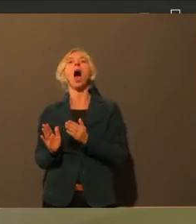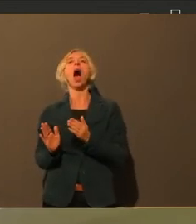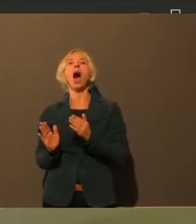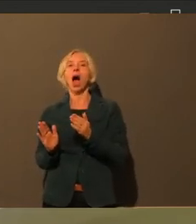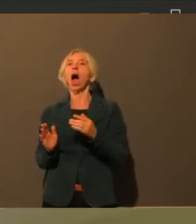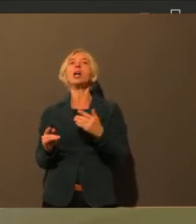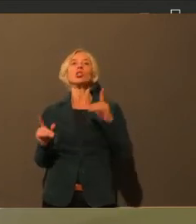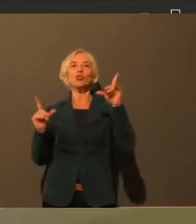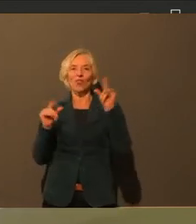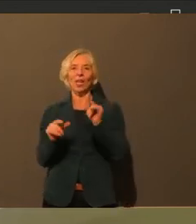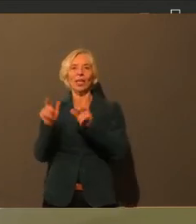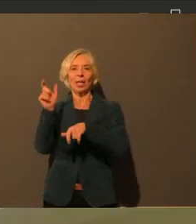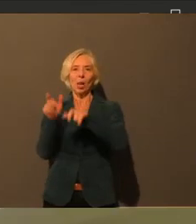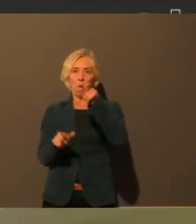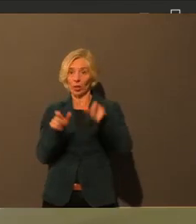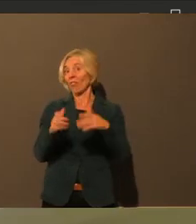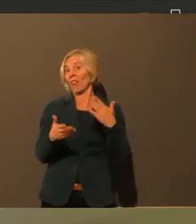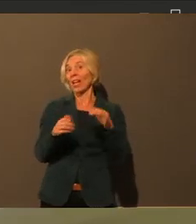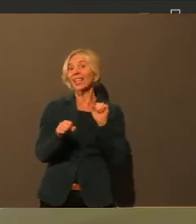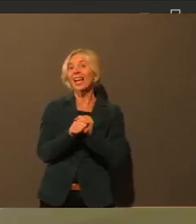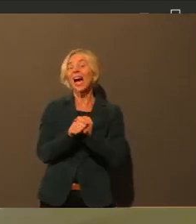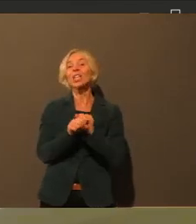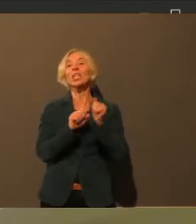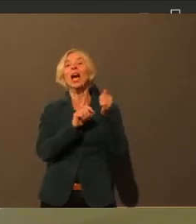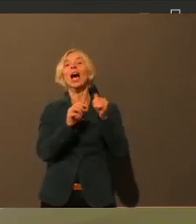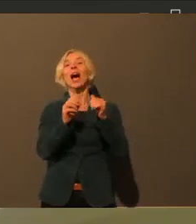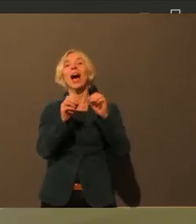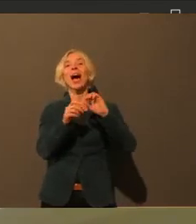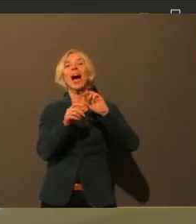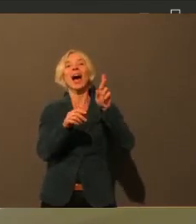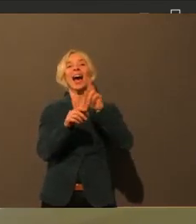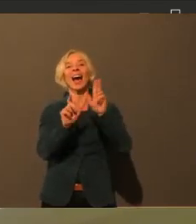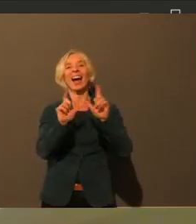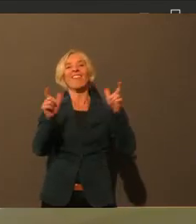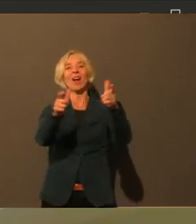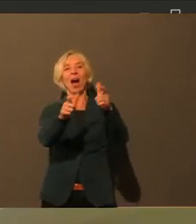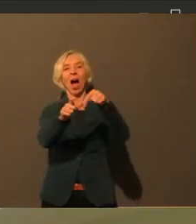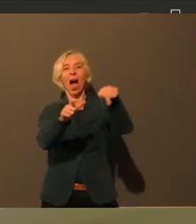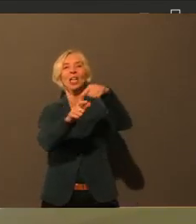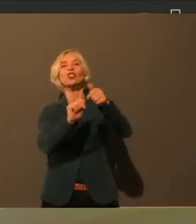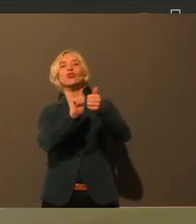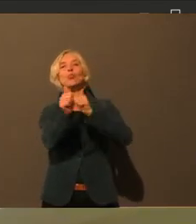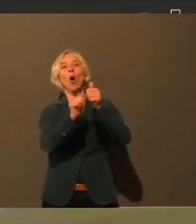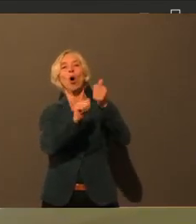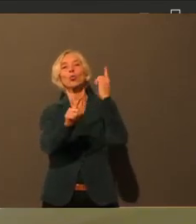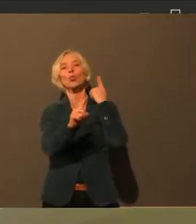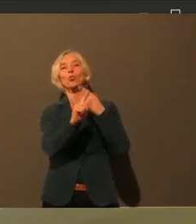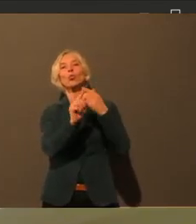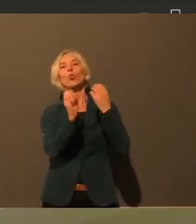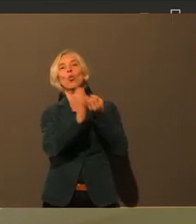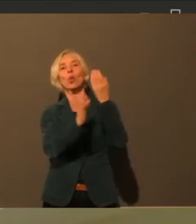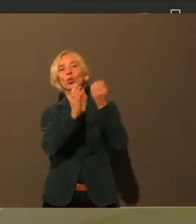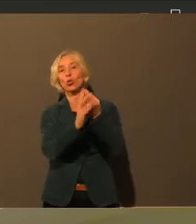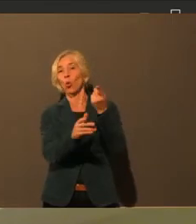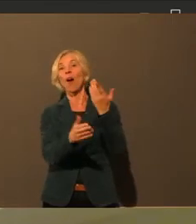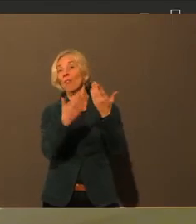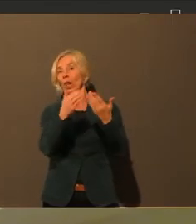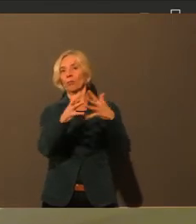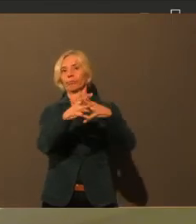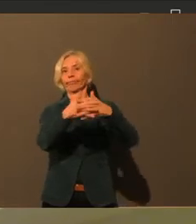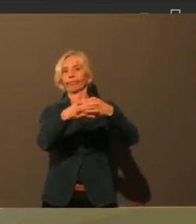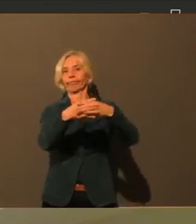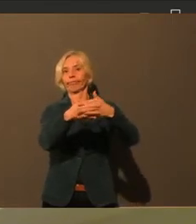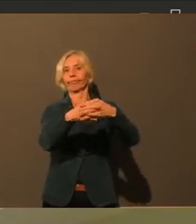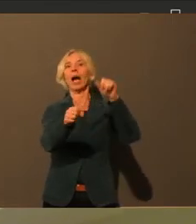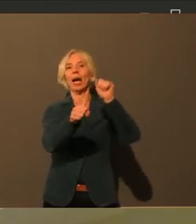erzählen, dass die Personen aus dem Sport- und Kulturreferat derzeit nicht beschäftigungslos sind, weil nämlich die Kolleginnen und Kollegen entweder